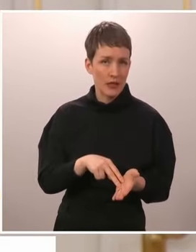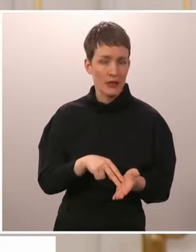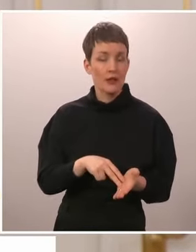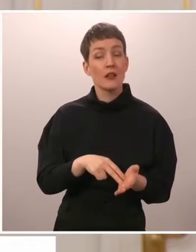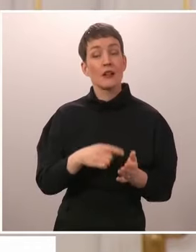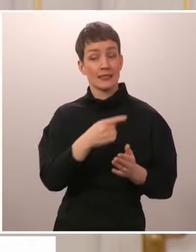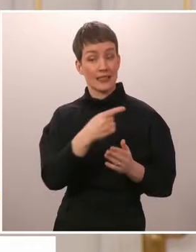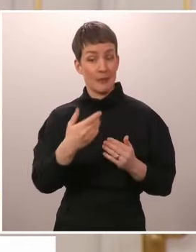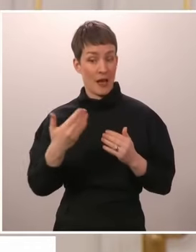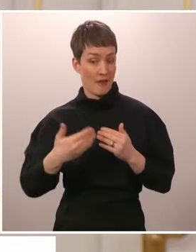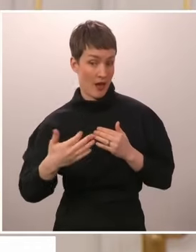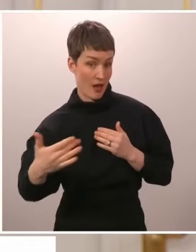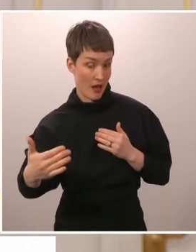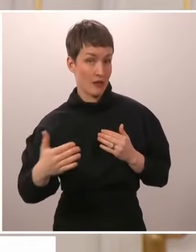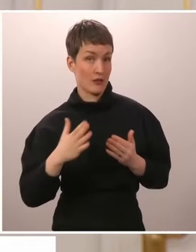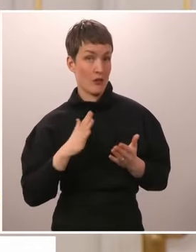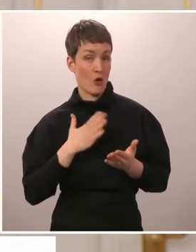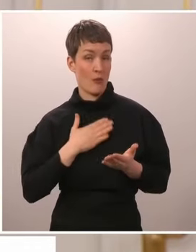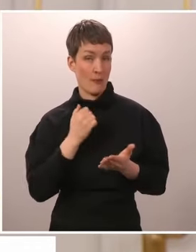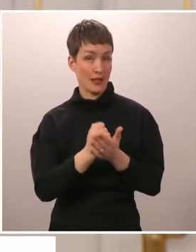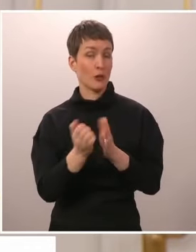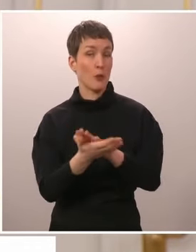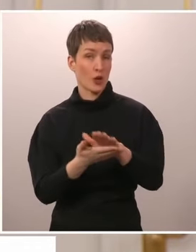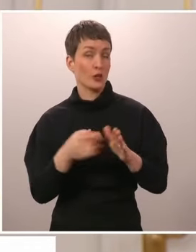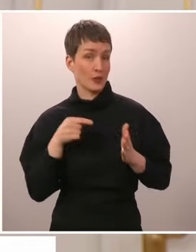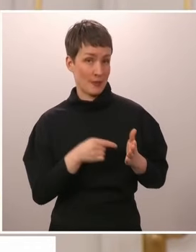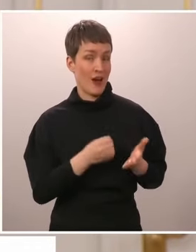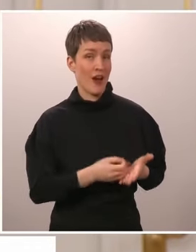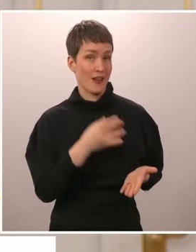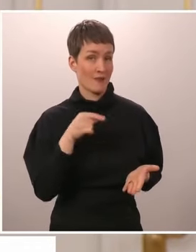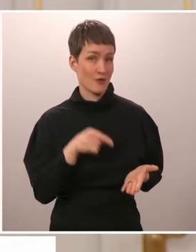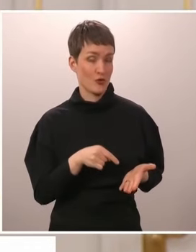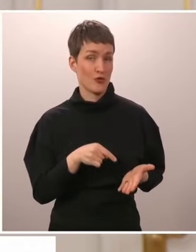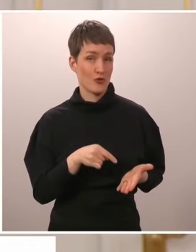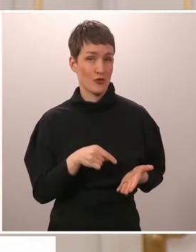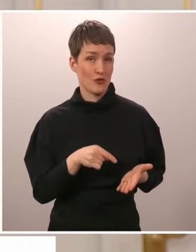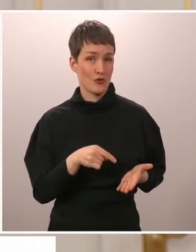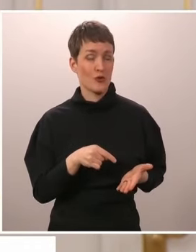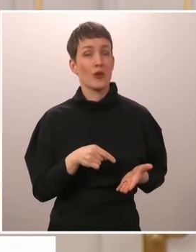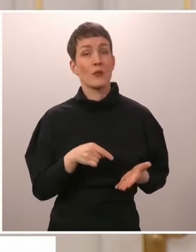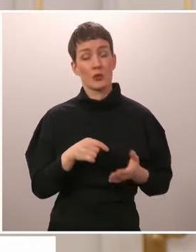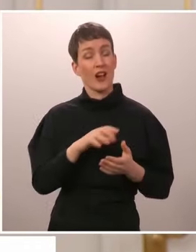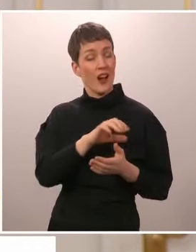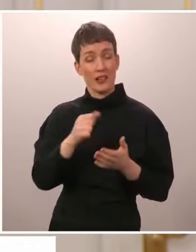aikana tulee pohjautumaan. Mutta lähtökohta on se, että kaikki tapahtuu työn kautta.